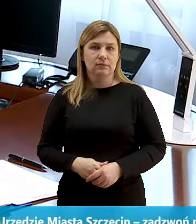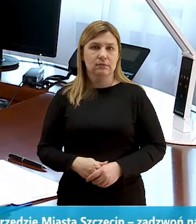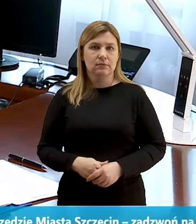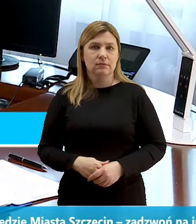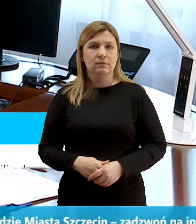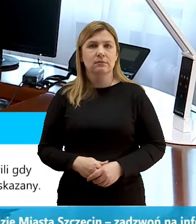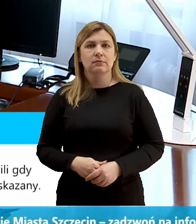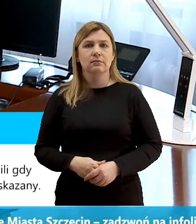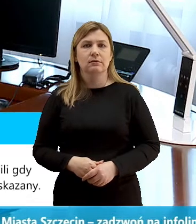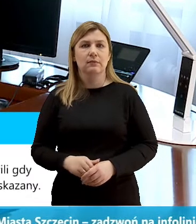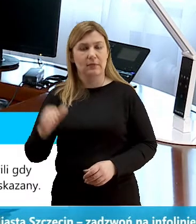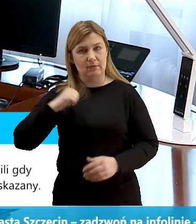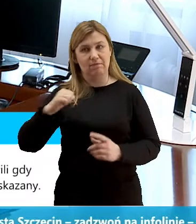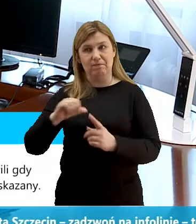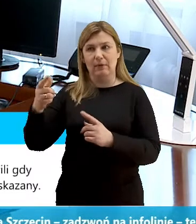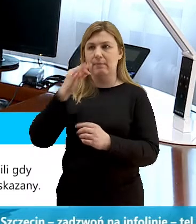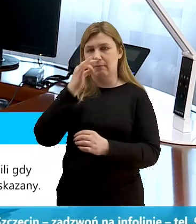Czekam na kolejne pytanie.